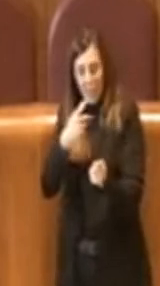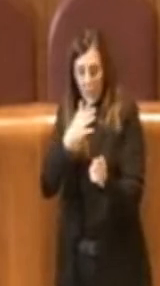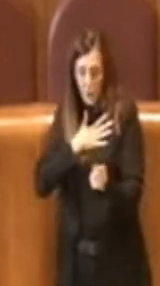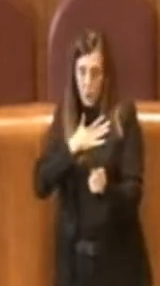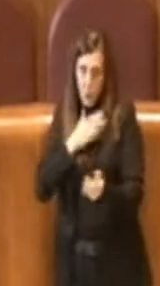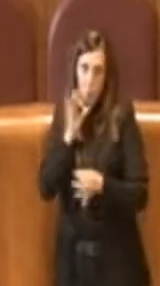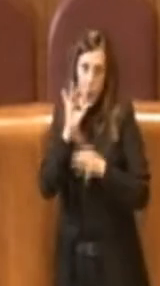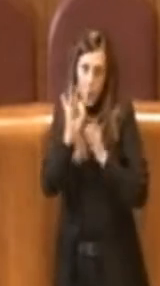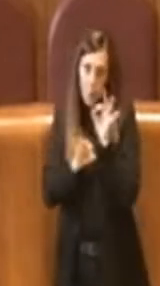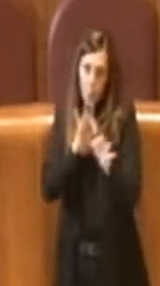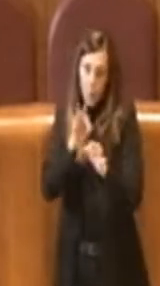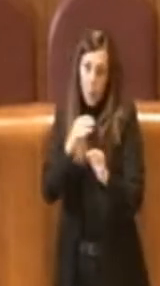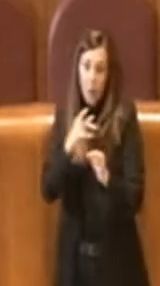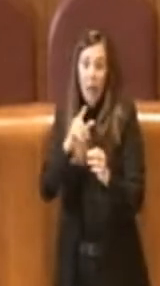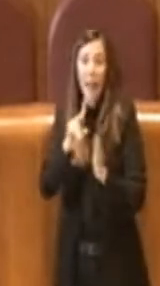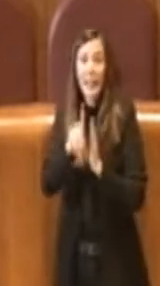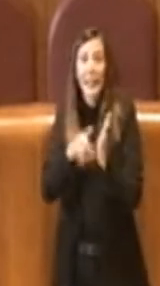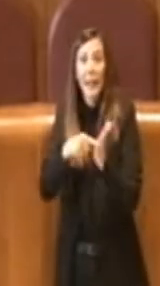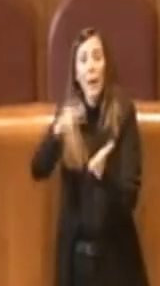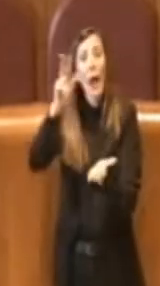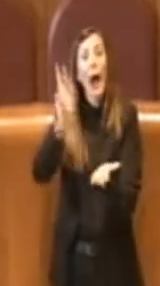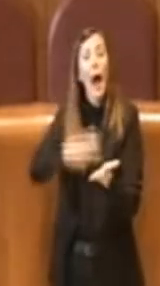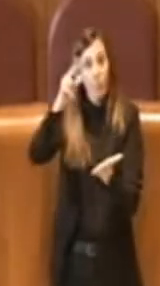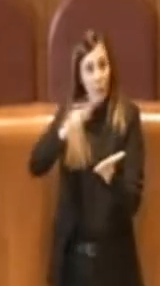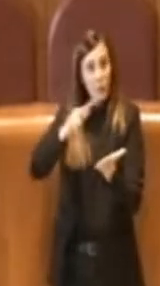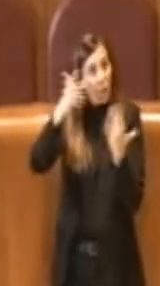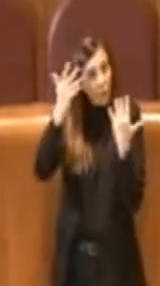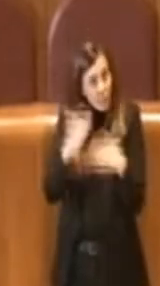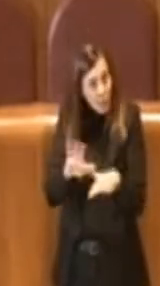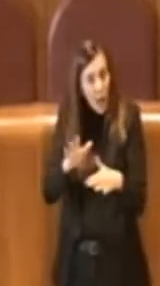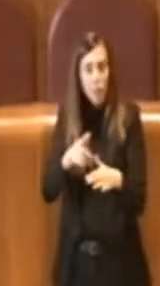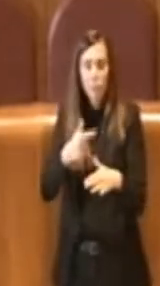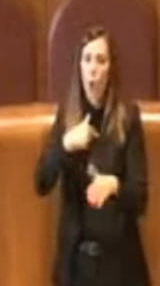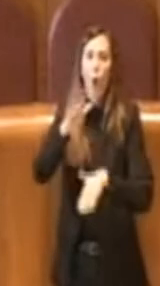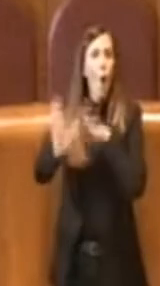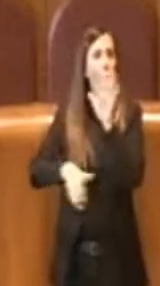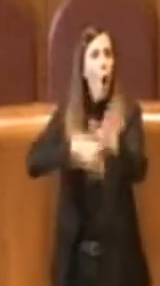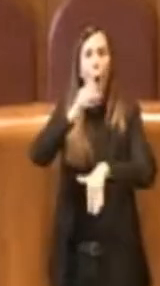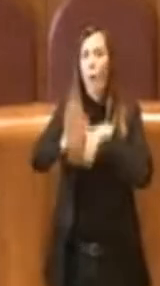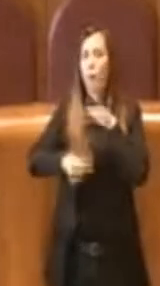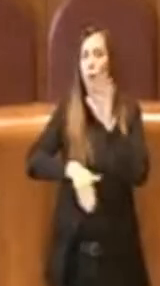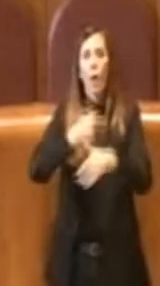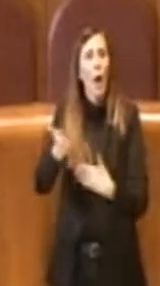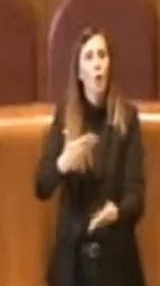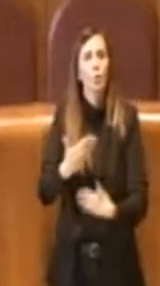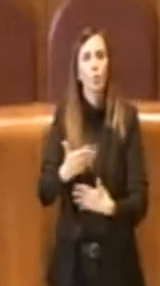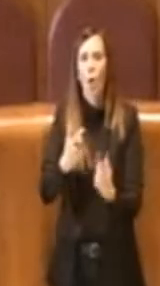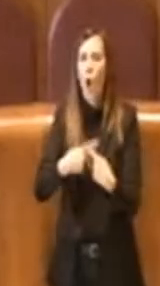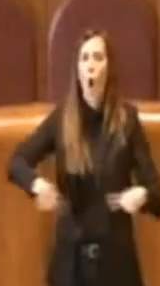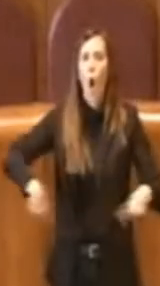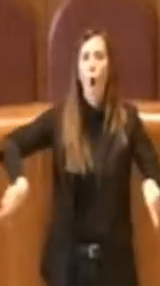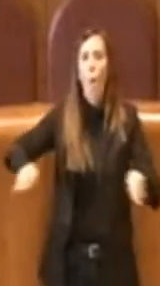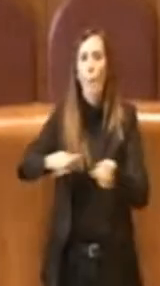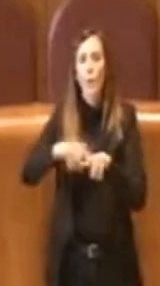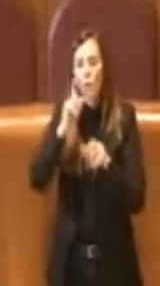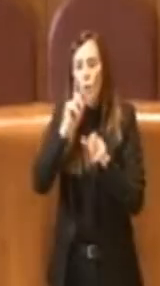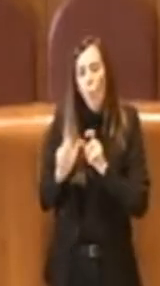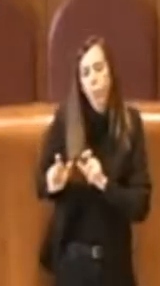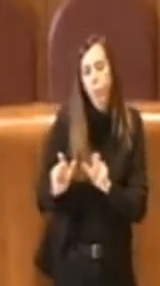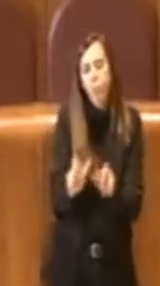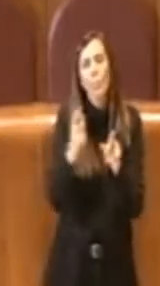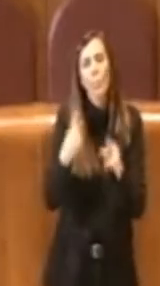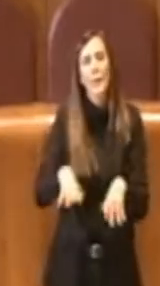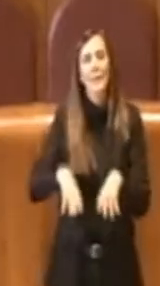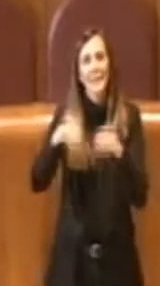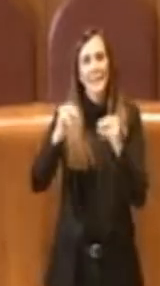ovviamente dopo l'approvazione della delibera, convocare ovviamente una commissione ad hoc proprio per iniziare un